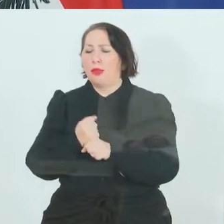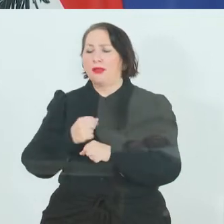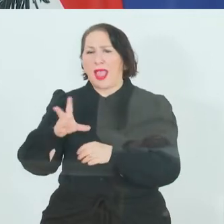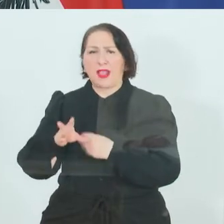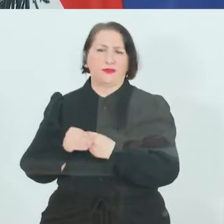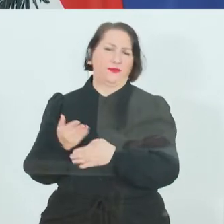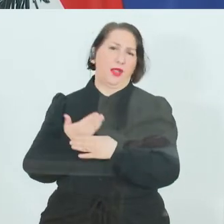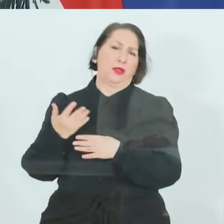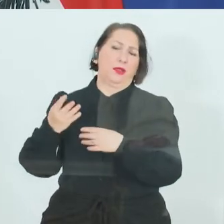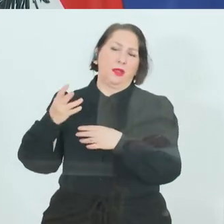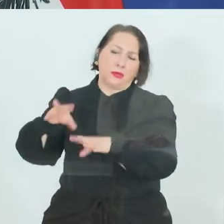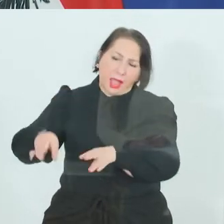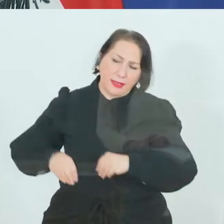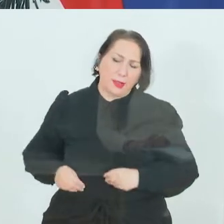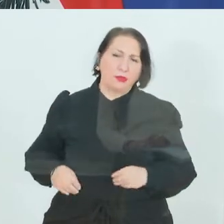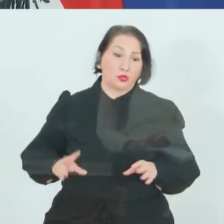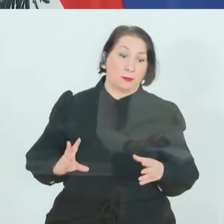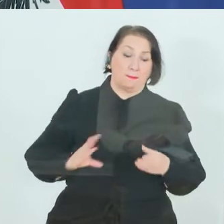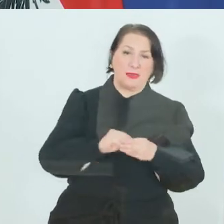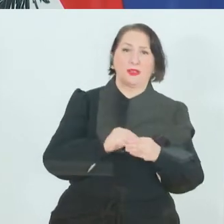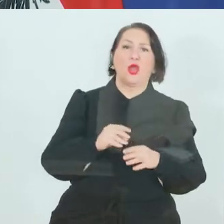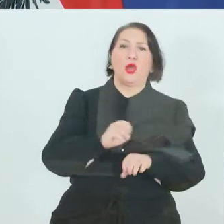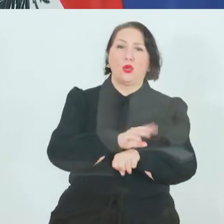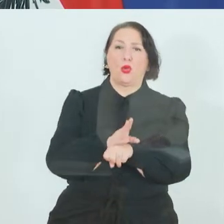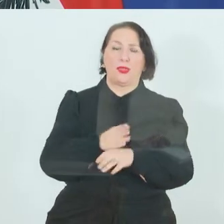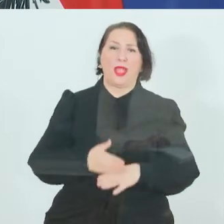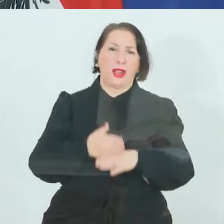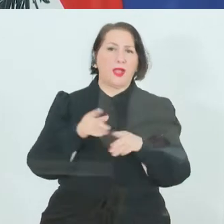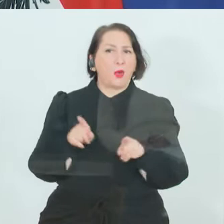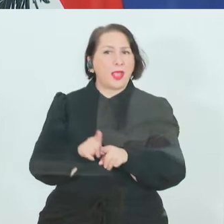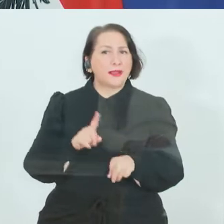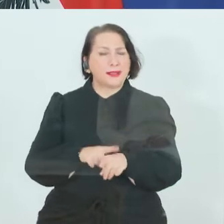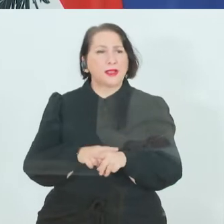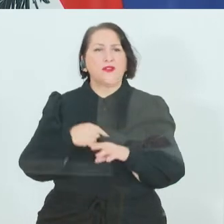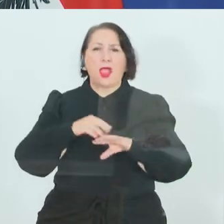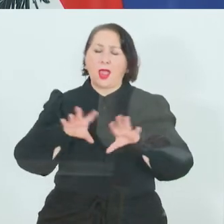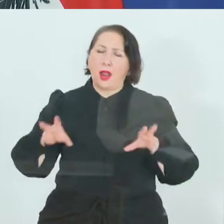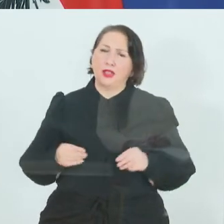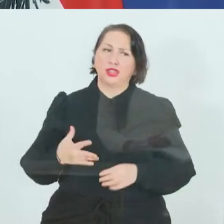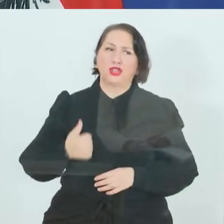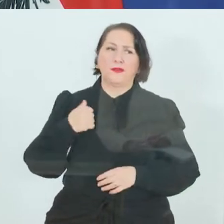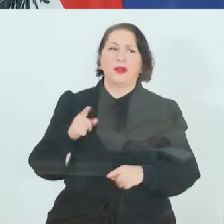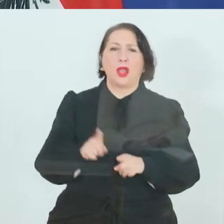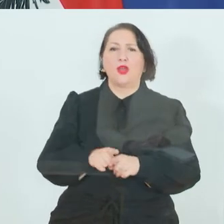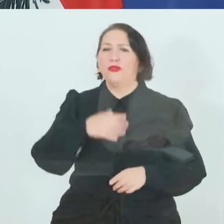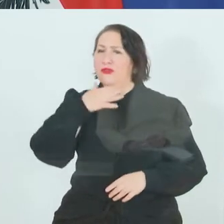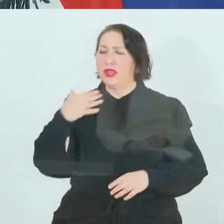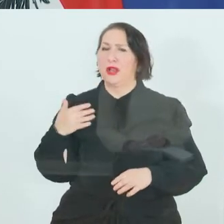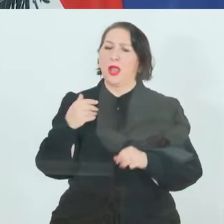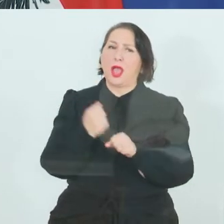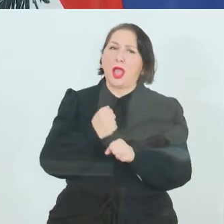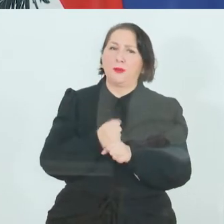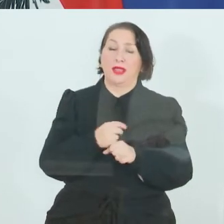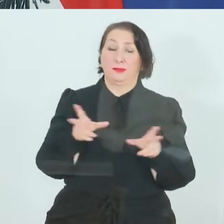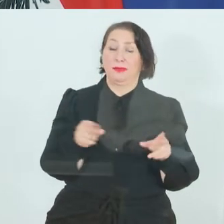den Corona-Helfern und zugleich aber auch, dass wir alles tun mit dem Instrument der Kurzarbeit, um so viele Jobs wie möglich